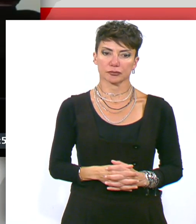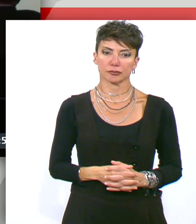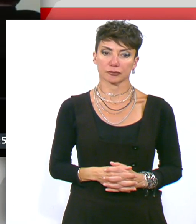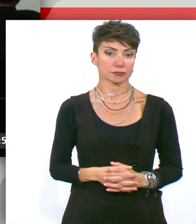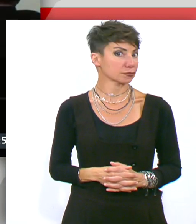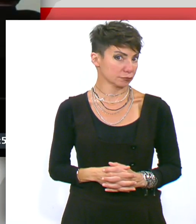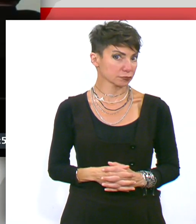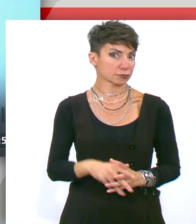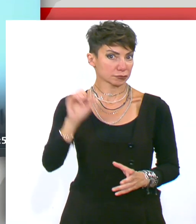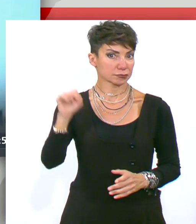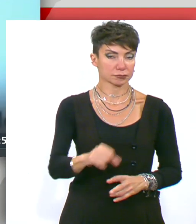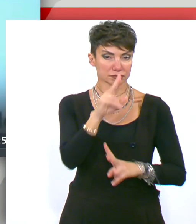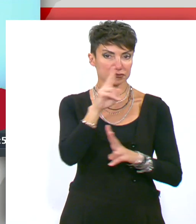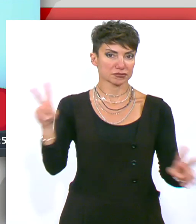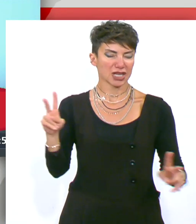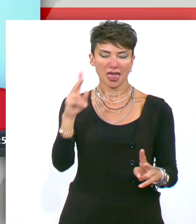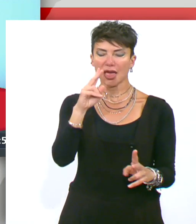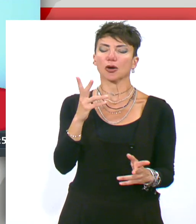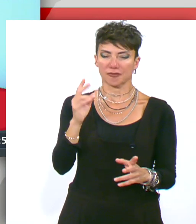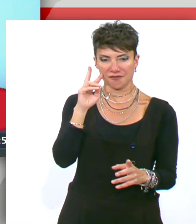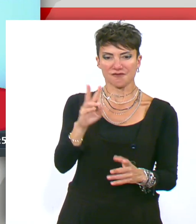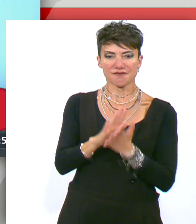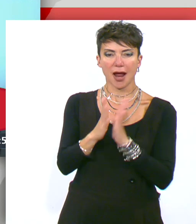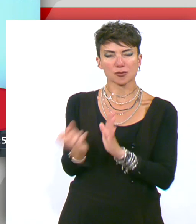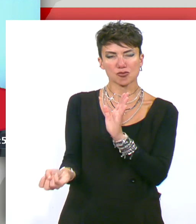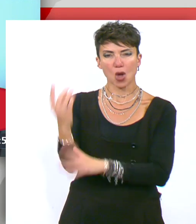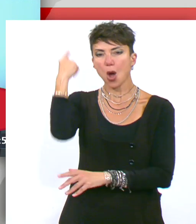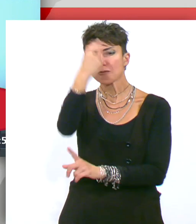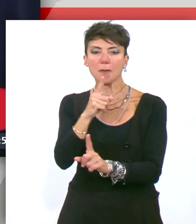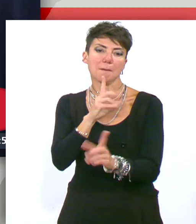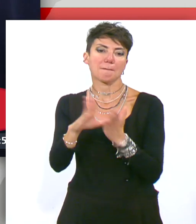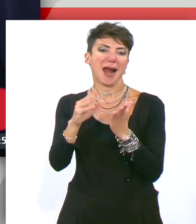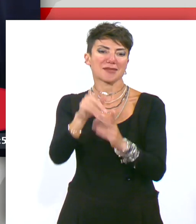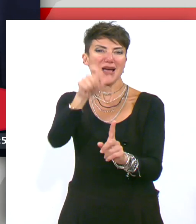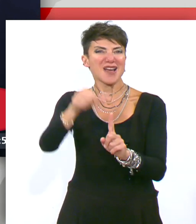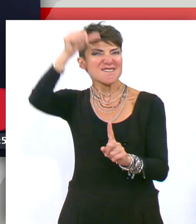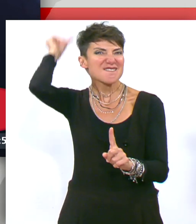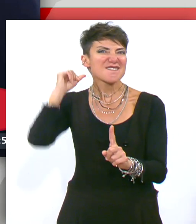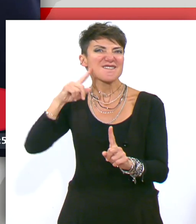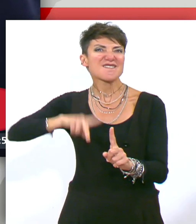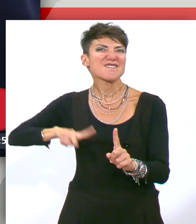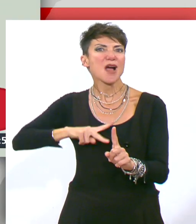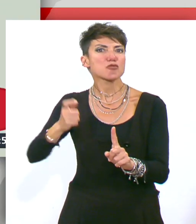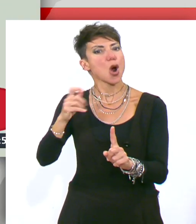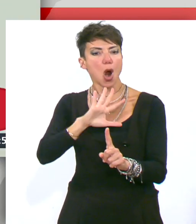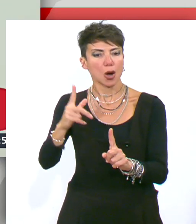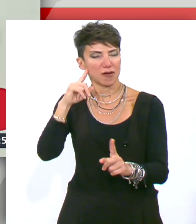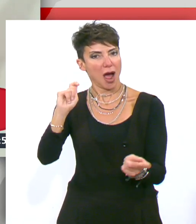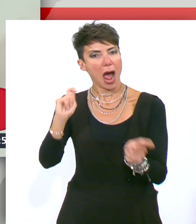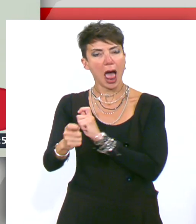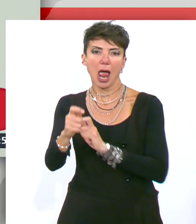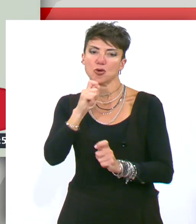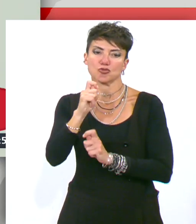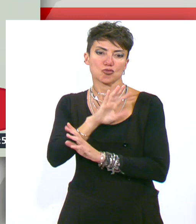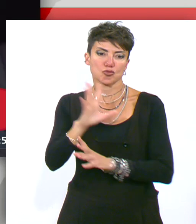Είναι σαφές, όπως σχολιάζουν οι διεθνείς αναλυτές, πως τα νέα πρόσωπα σηματοδοτούν μια αλλαγή της πολιτικής του, ειδικά όσον